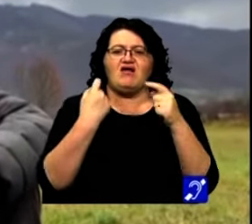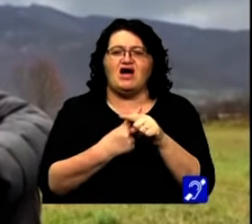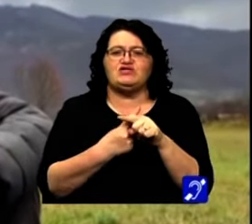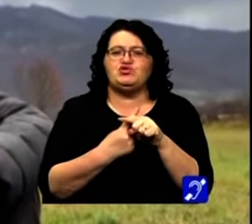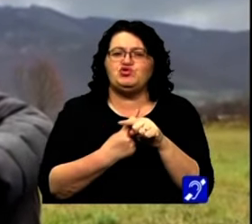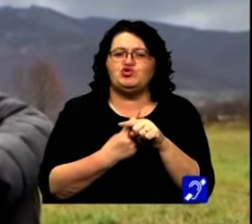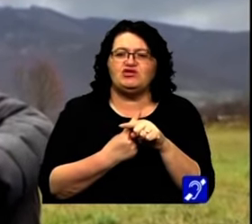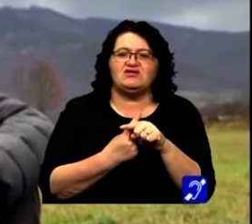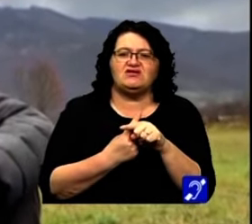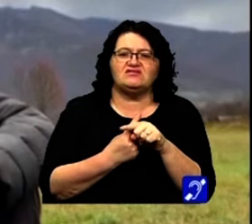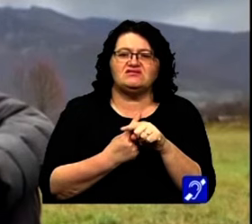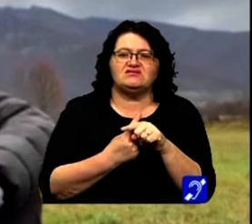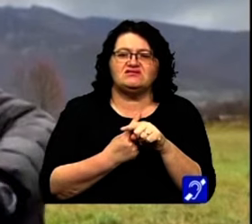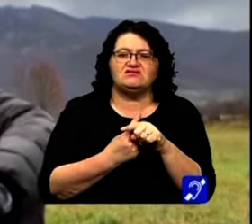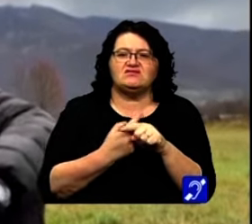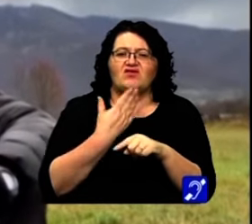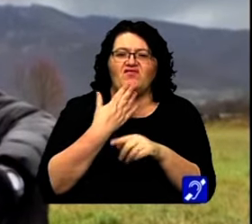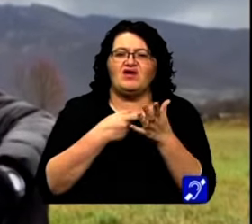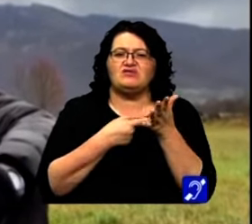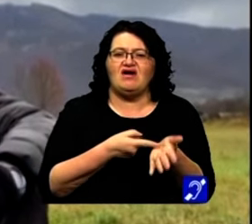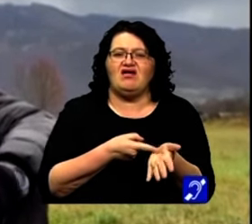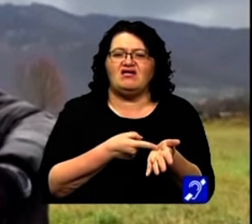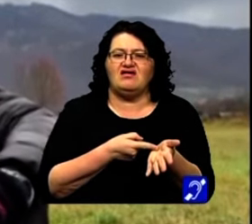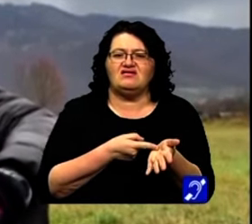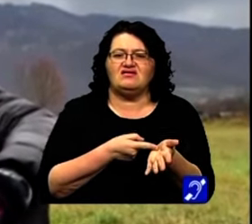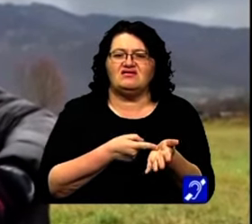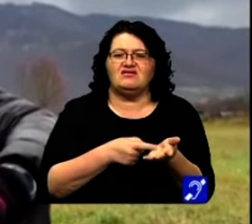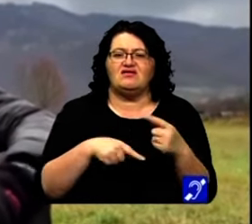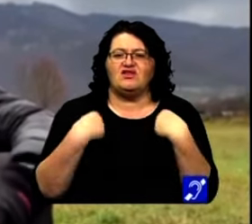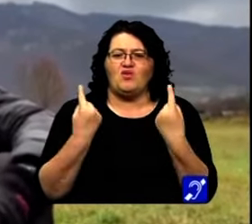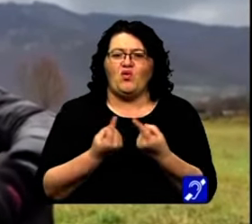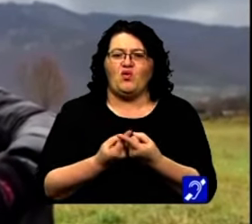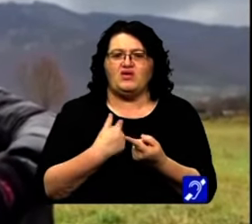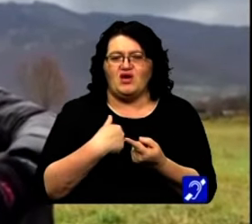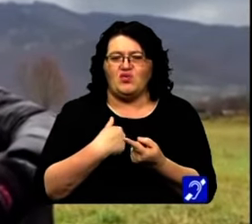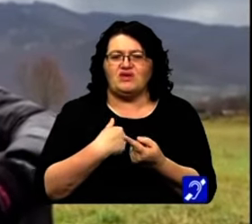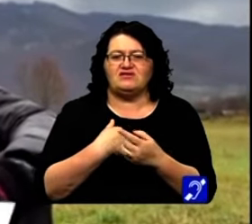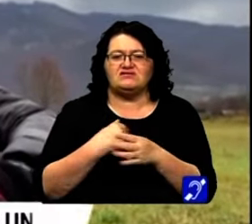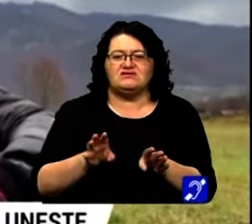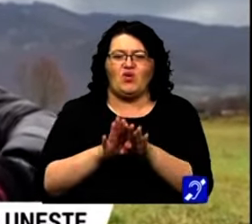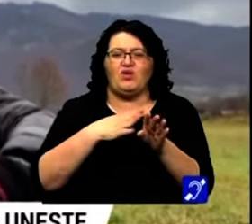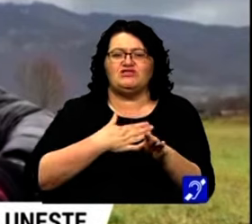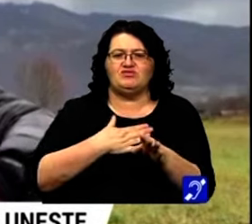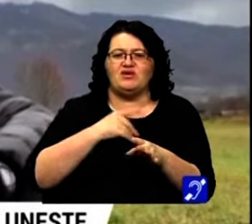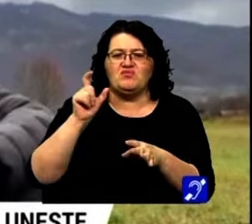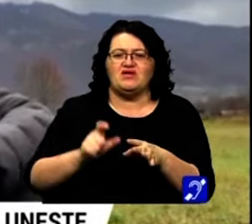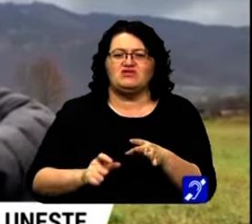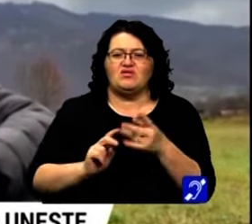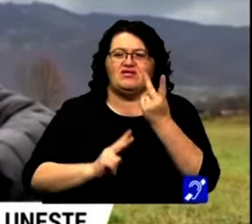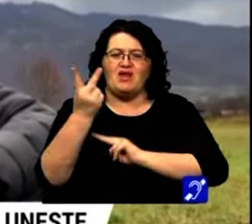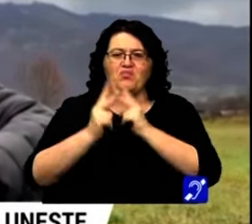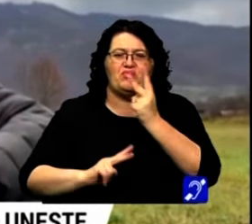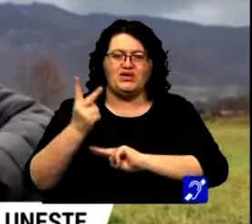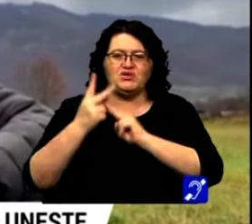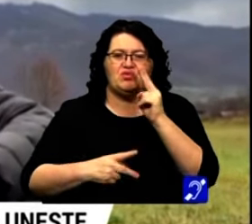vreau să arăt că noi, eu, colegii mei, personalul Silvic,